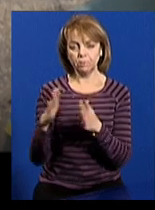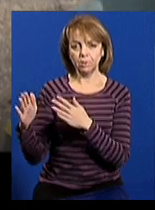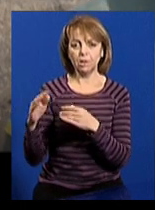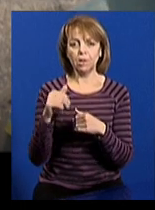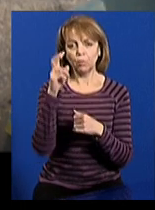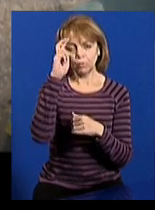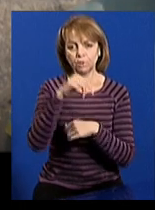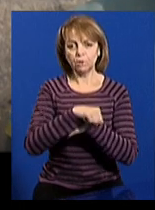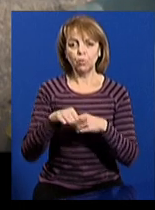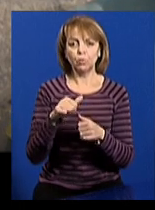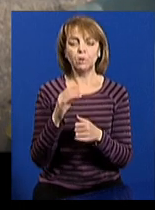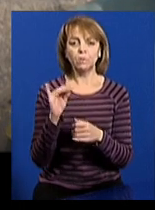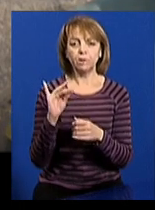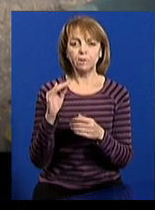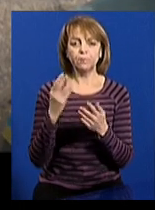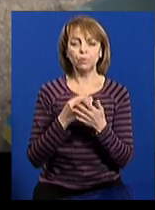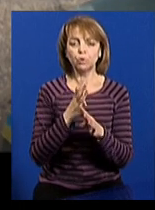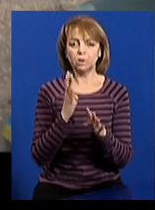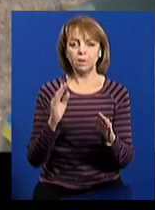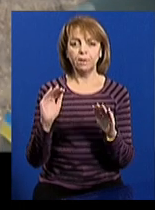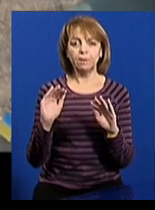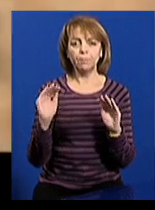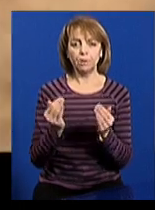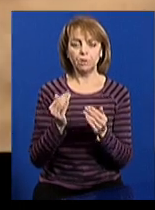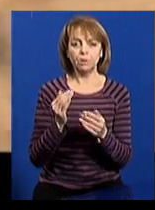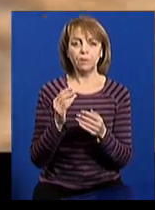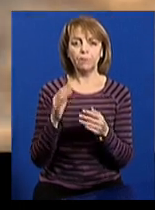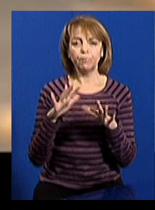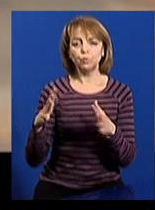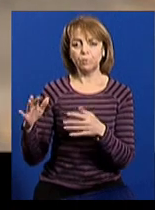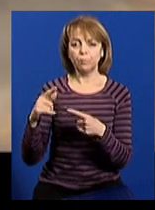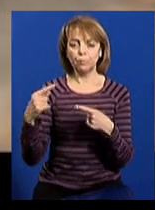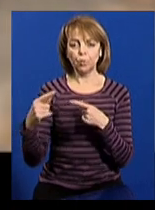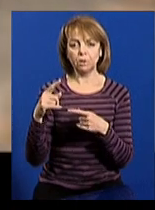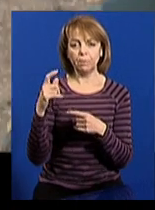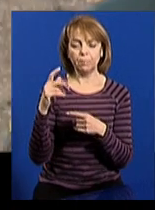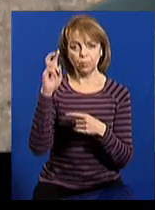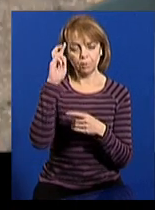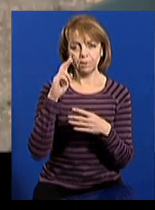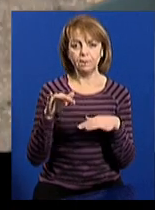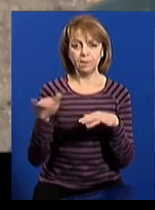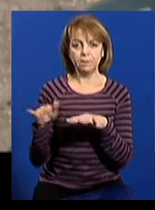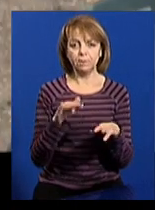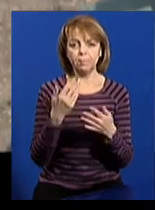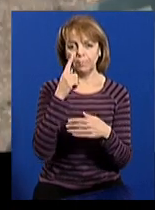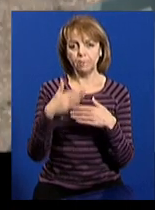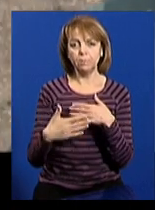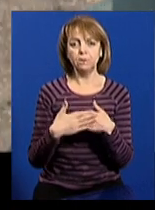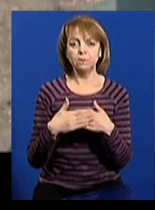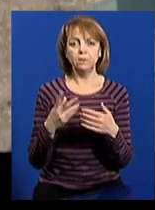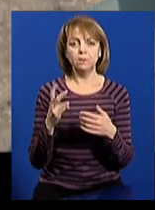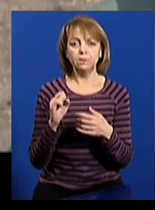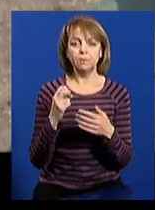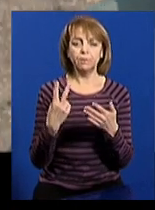кордону і в свою чергу зменшити кількість випадків здійснення протиправної діяльності на ділянцях державного кордону. Приблизно на